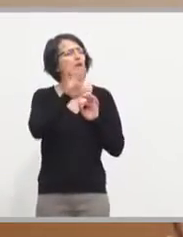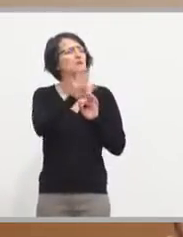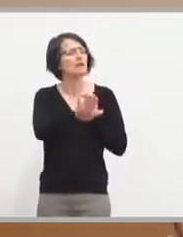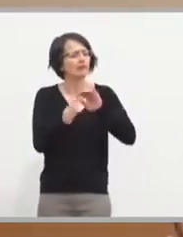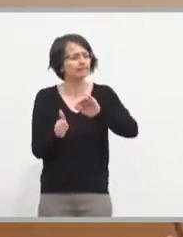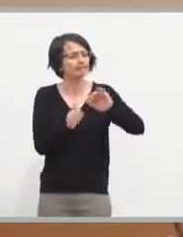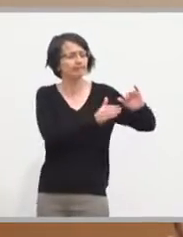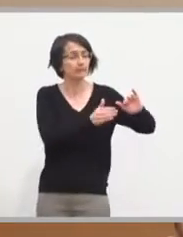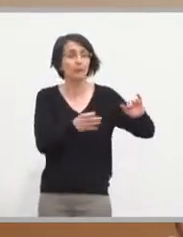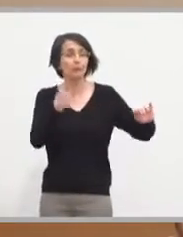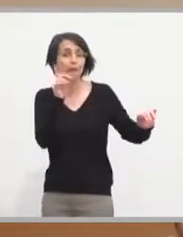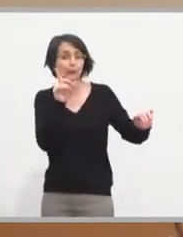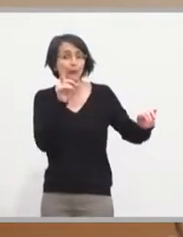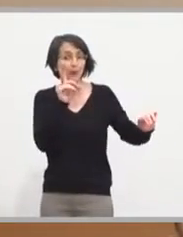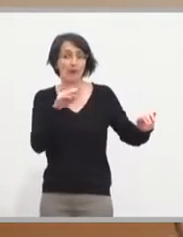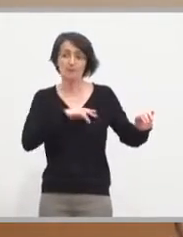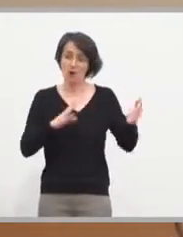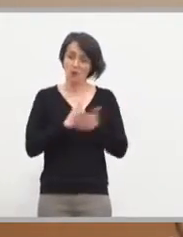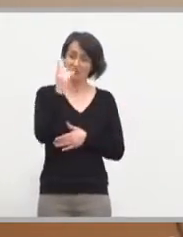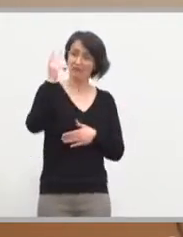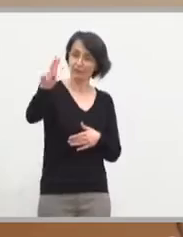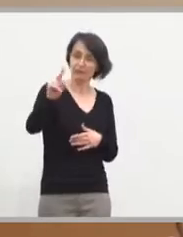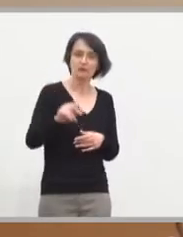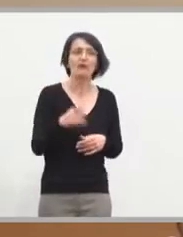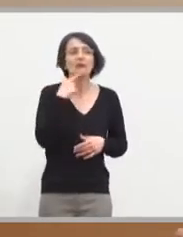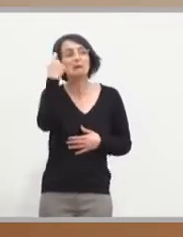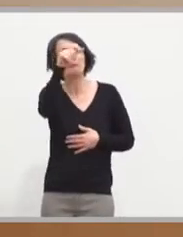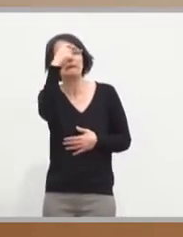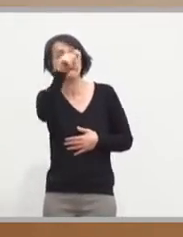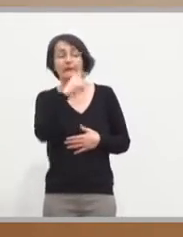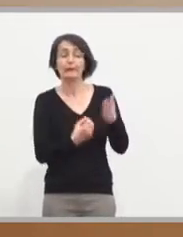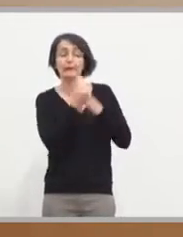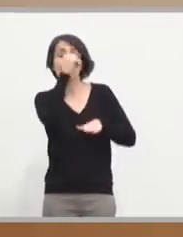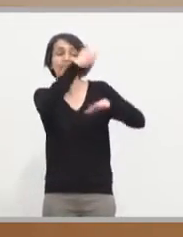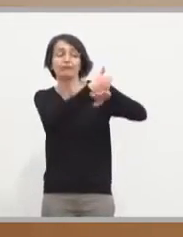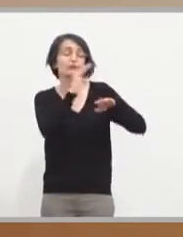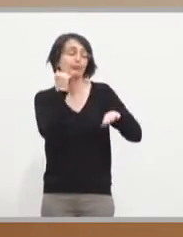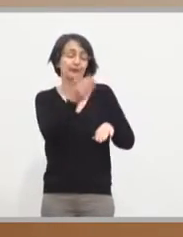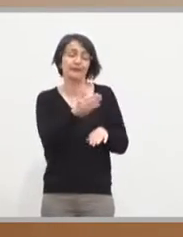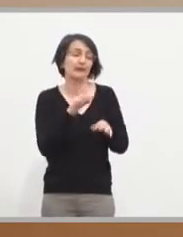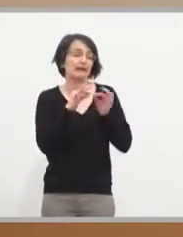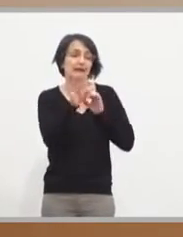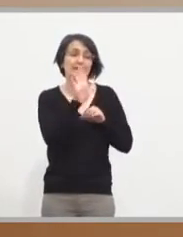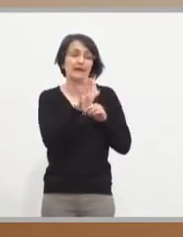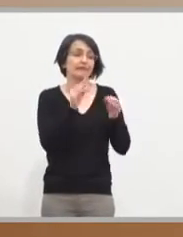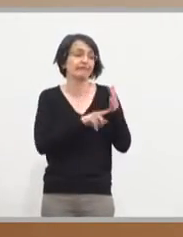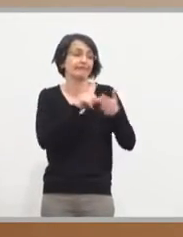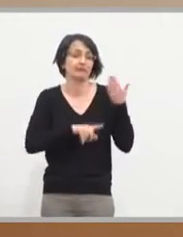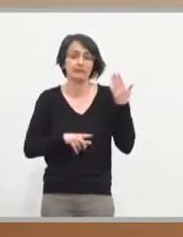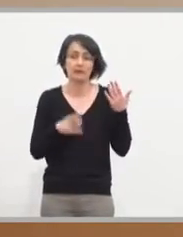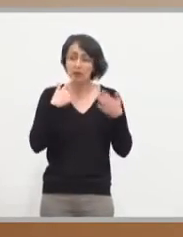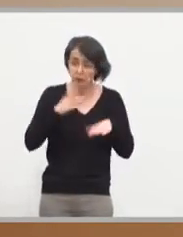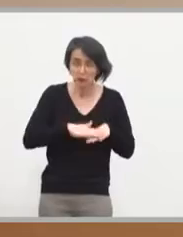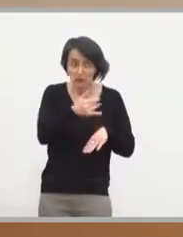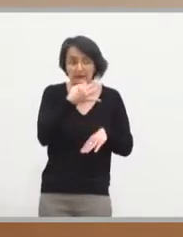côté, c'était parce que c'était votre projet et que la présidence avait changé. Que les crédits pour la réalisation de la ligne 5 étaient